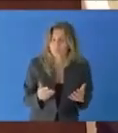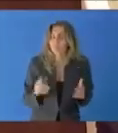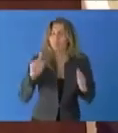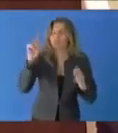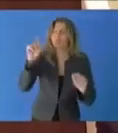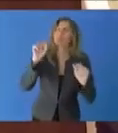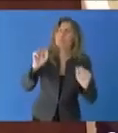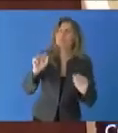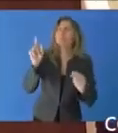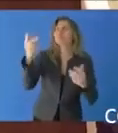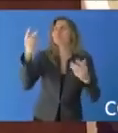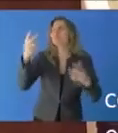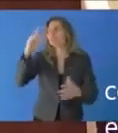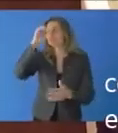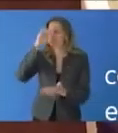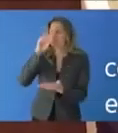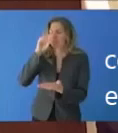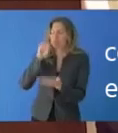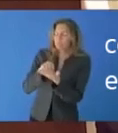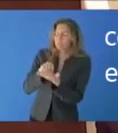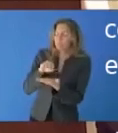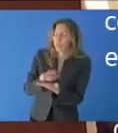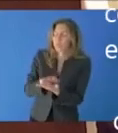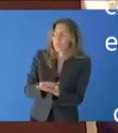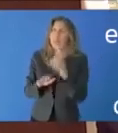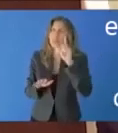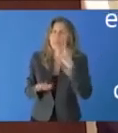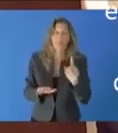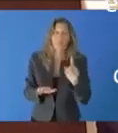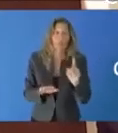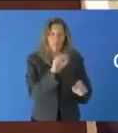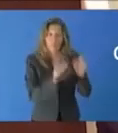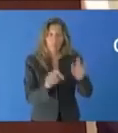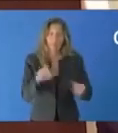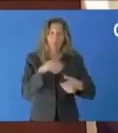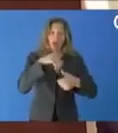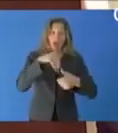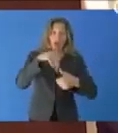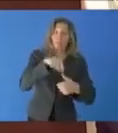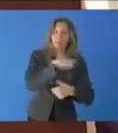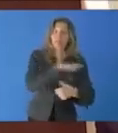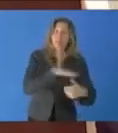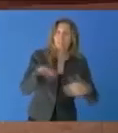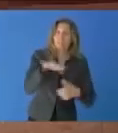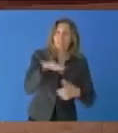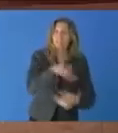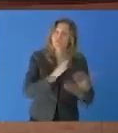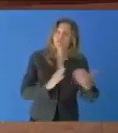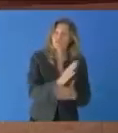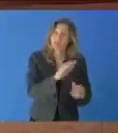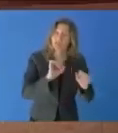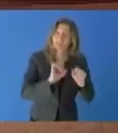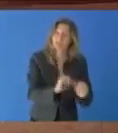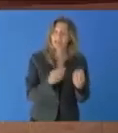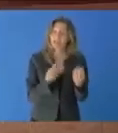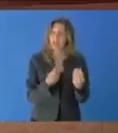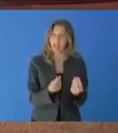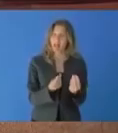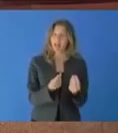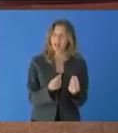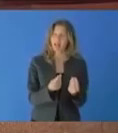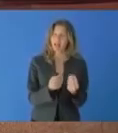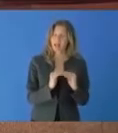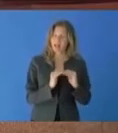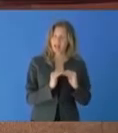le constat est sans appel, il est réellement impossible de rayer définitivement l'existence de la nation arménienne autochtone, de sa terre et de la